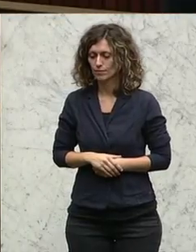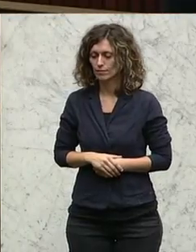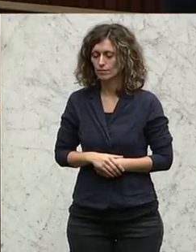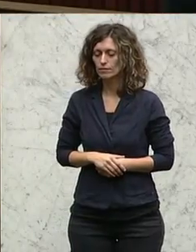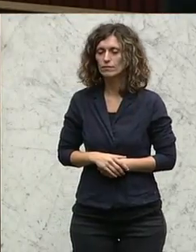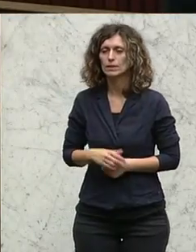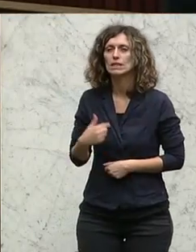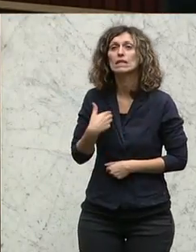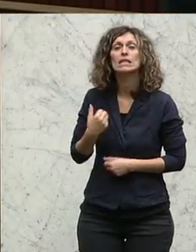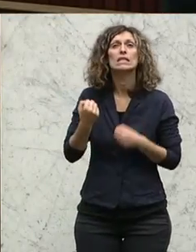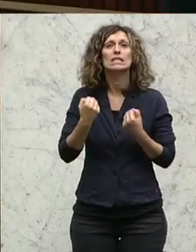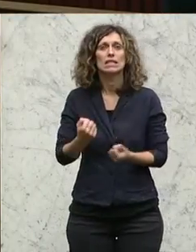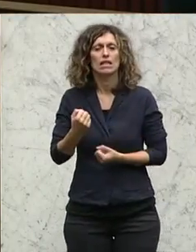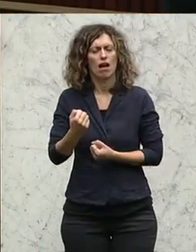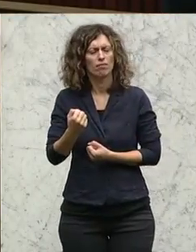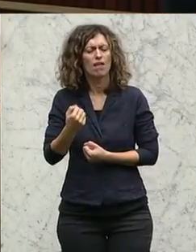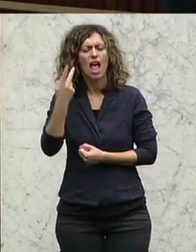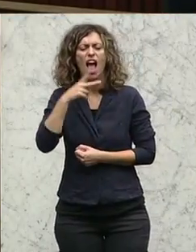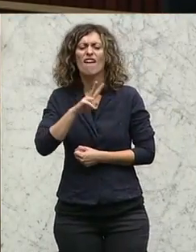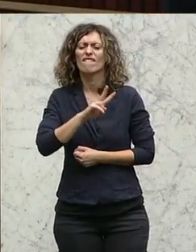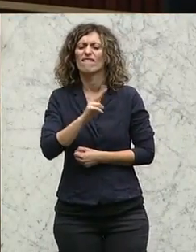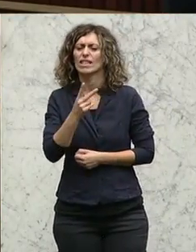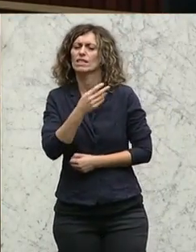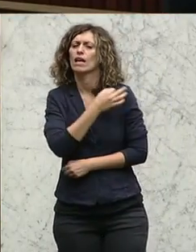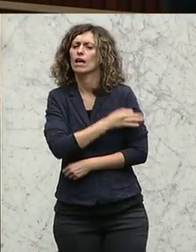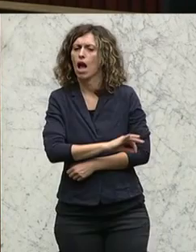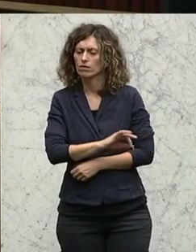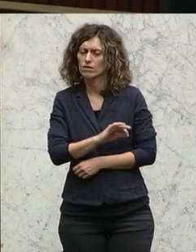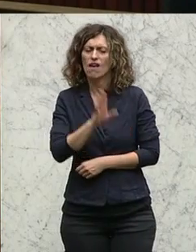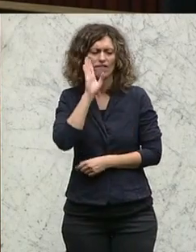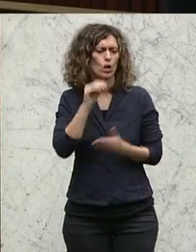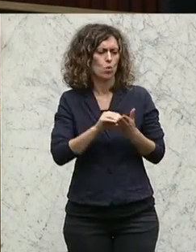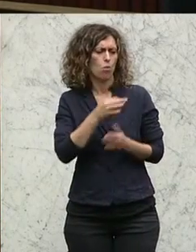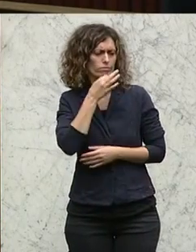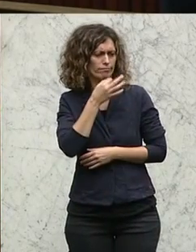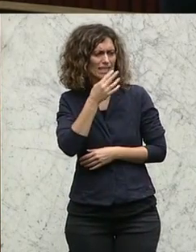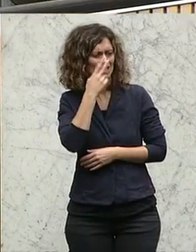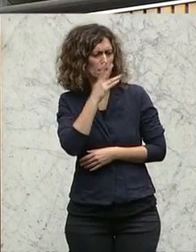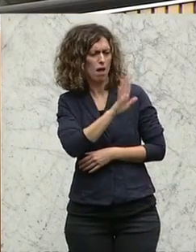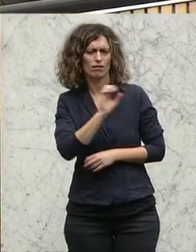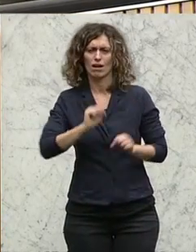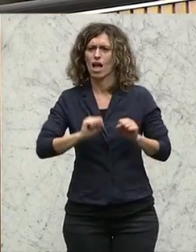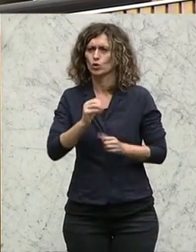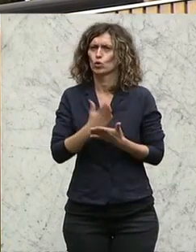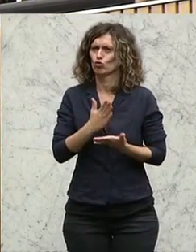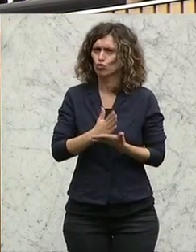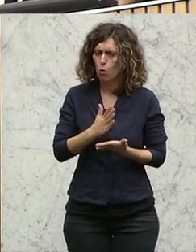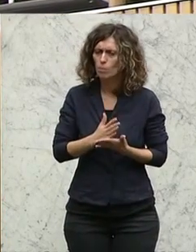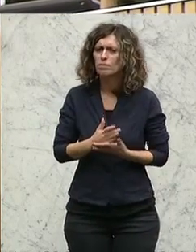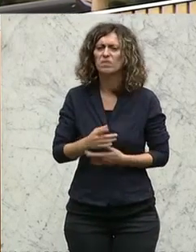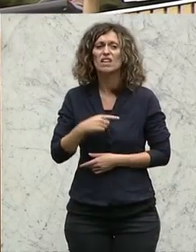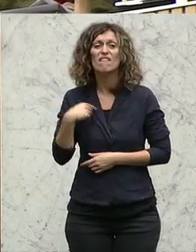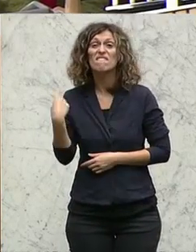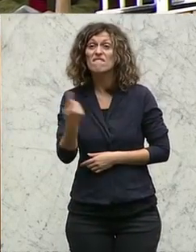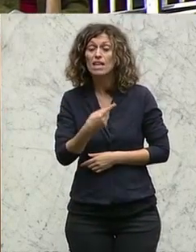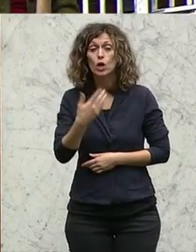dass sich der Herr Vizekanzler dann dementsprechend auch noch zu Wort melden wird, wie man an seinen Reaktionen schon bemerkt hat. Ich möchte nur sagen, wir lesen kaum